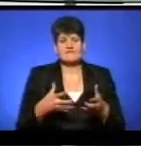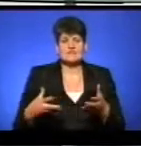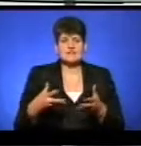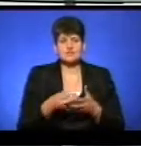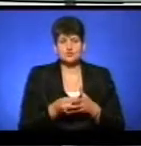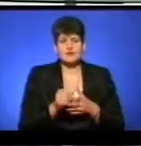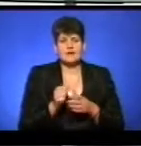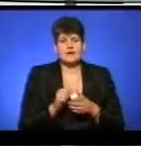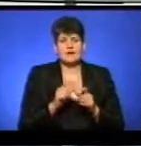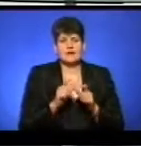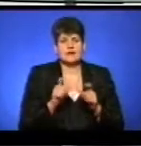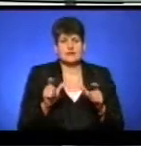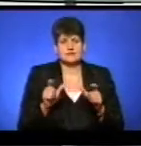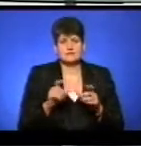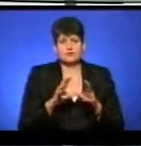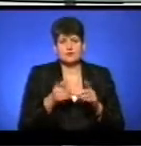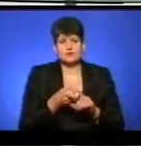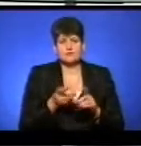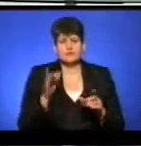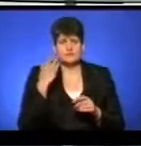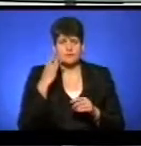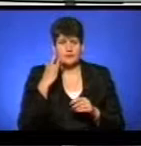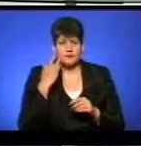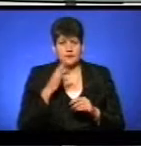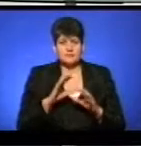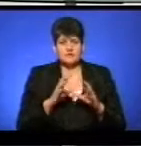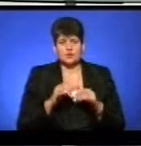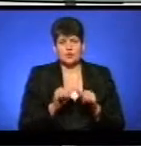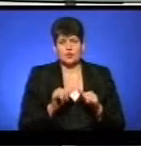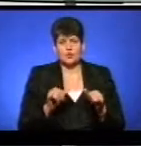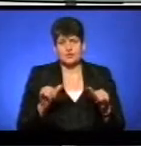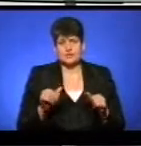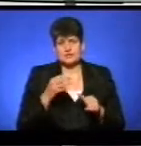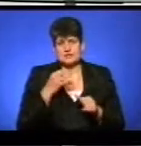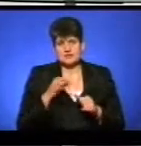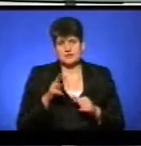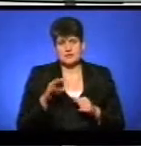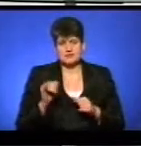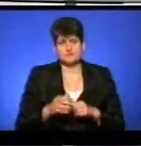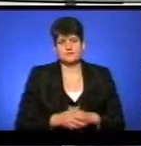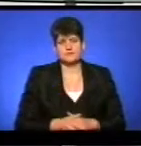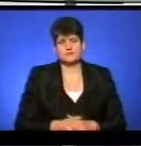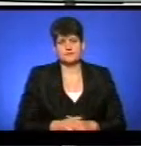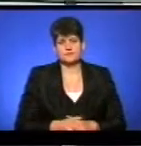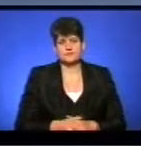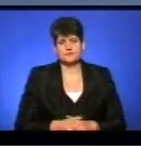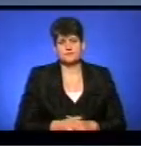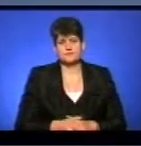Агентство США з міжнародного розвитку, повідомив менеджер проєктів «Юсейт» Марат К'юрчевський.